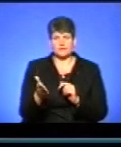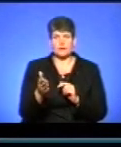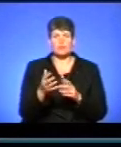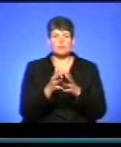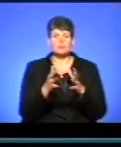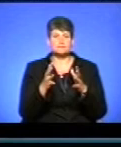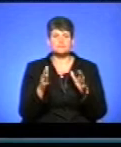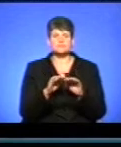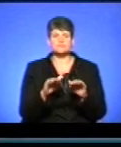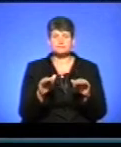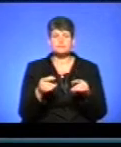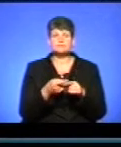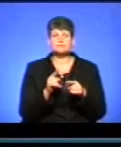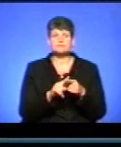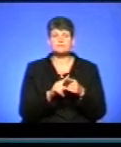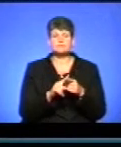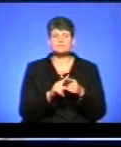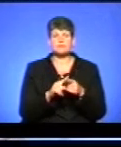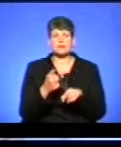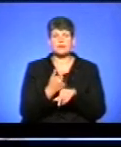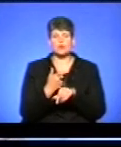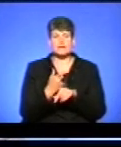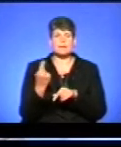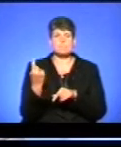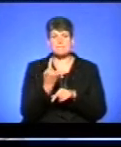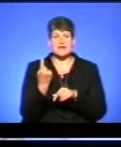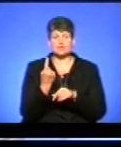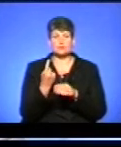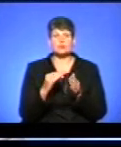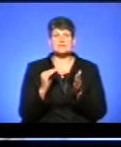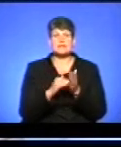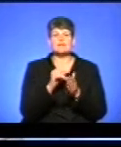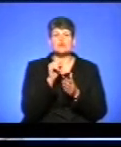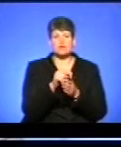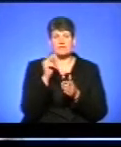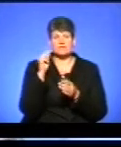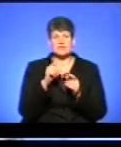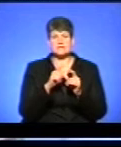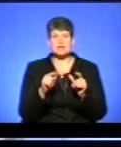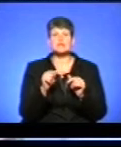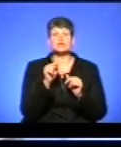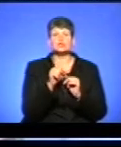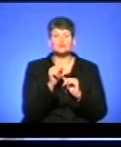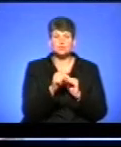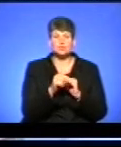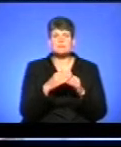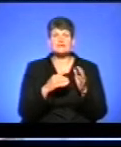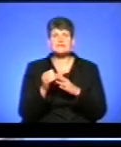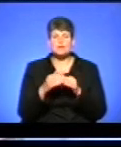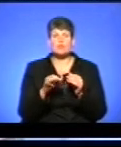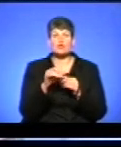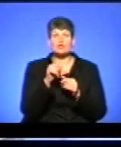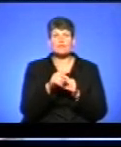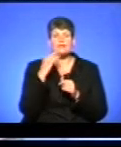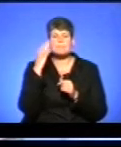власне абітурієнтів це в першому пріоритеті ставлять той навчальний заклад, ту спеціальність, про яку, в принципі,